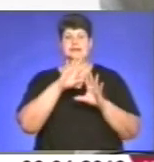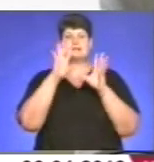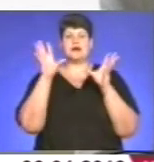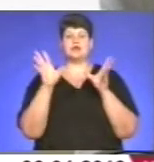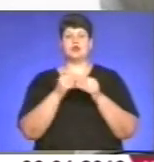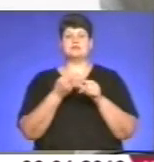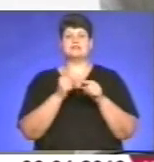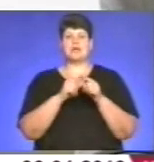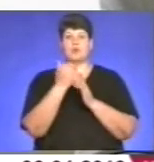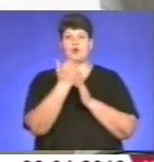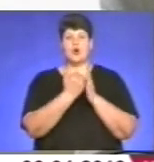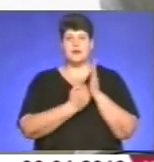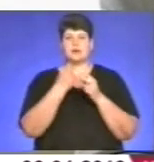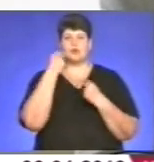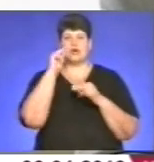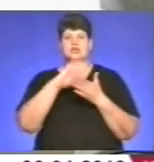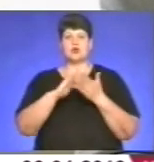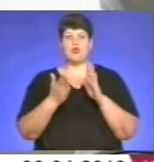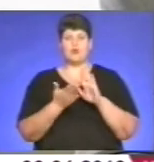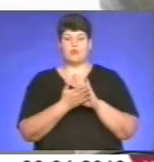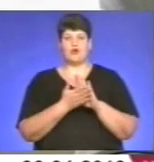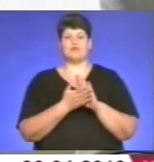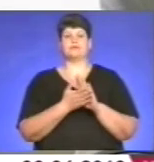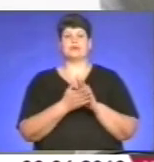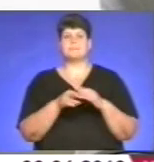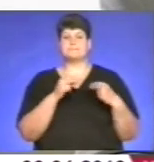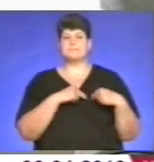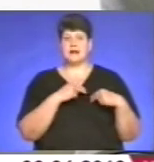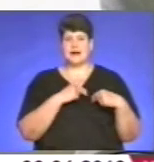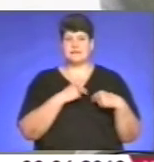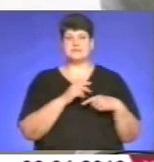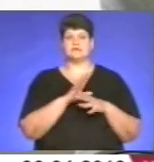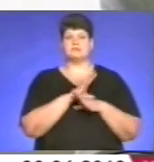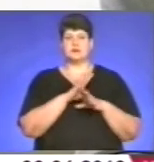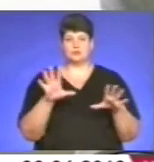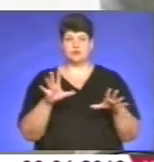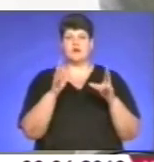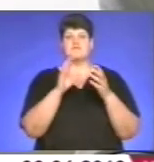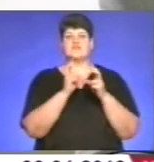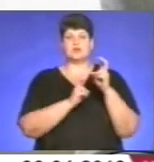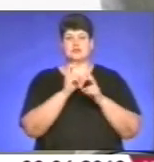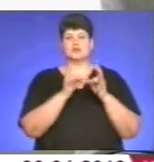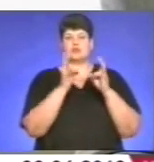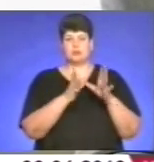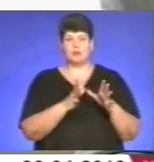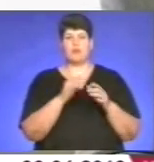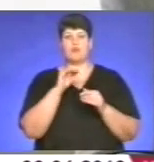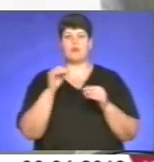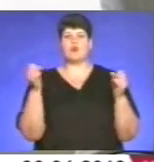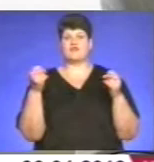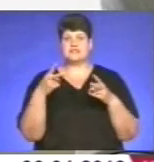цієї програми на поліпшення умов ігієни праці та запобігання ризикам виробничого травматизму, професійної